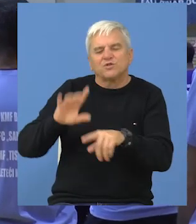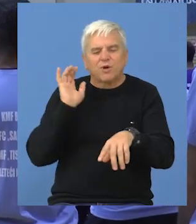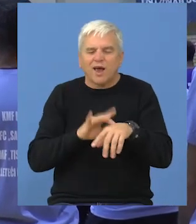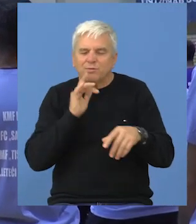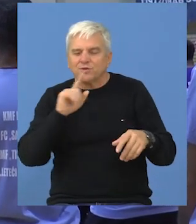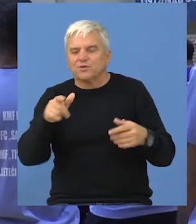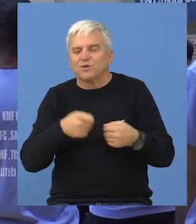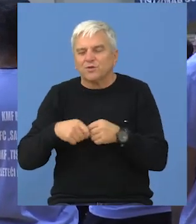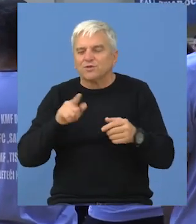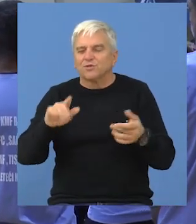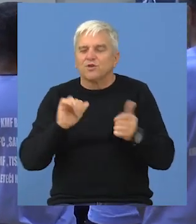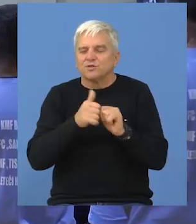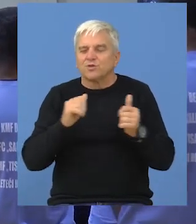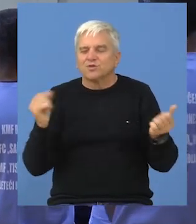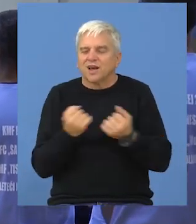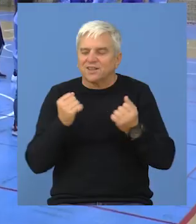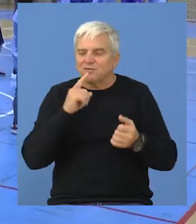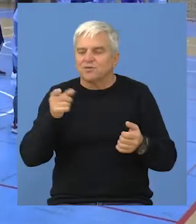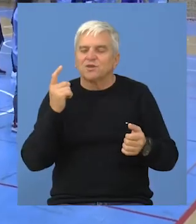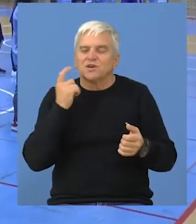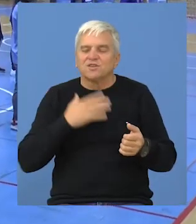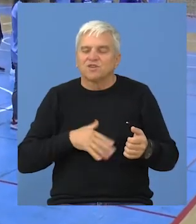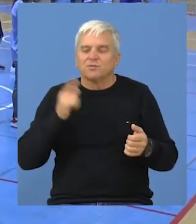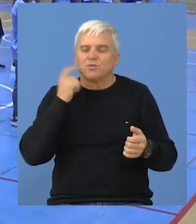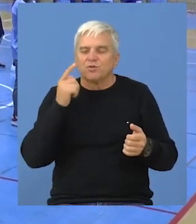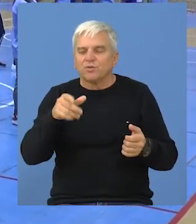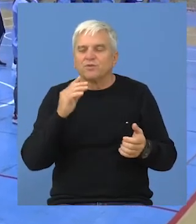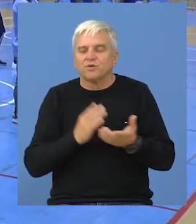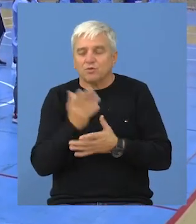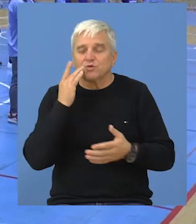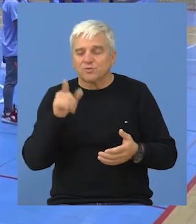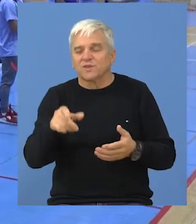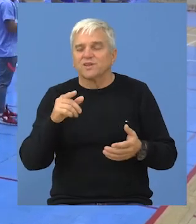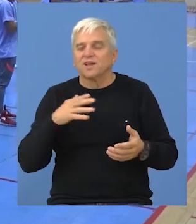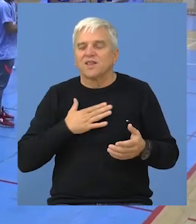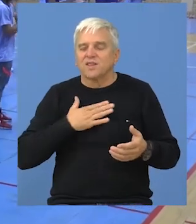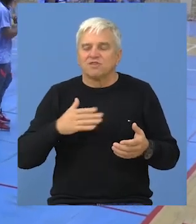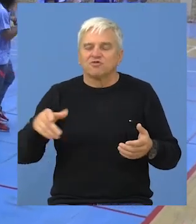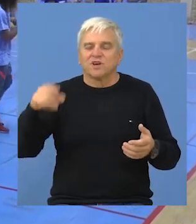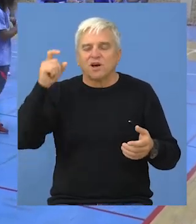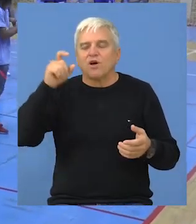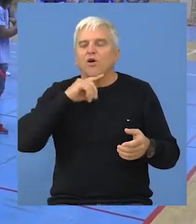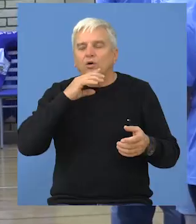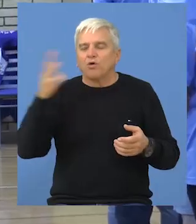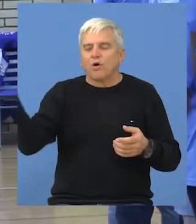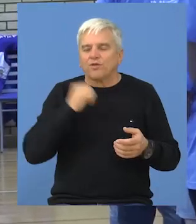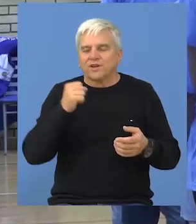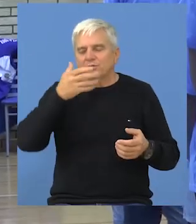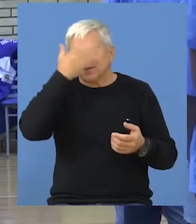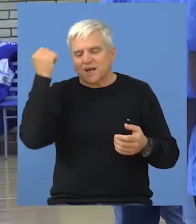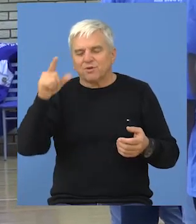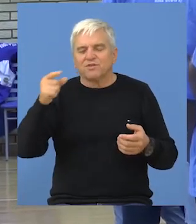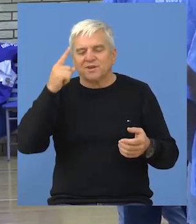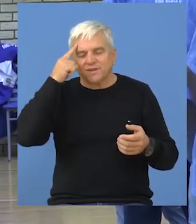organizacijom ovog sportskog događaja mi želimo da pokušamo, a sigurno sam u tome da ćemo i uspeti, da našeg gogu, bar delimično otrinemo od